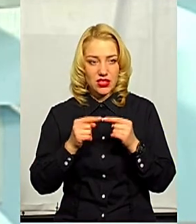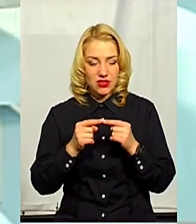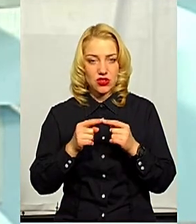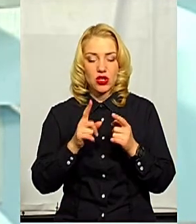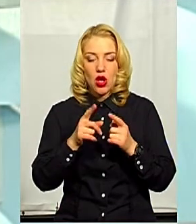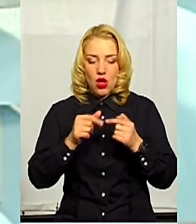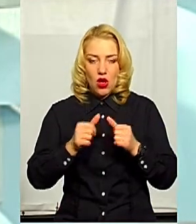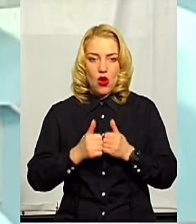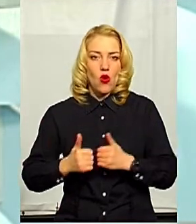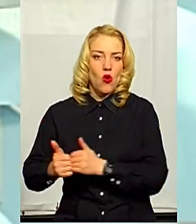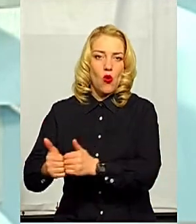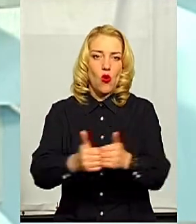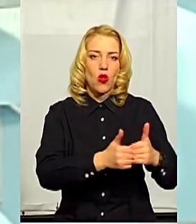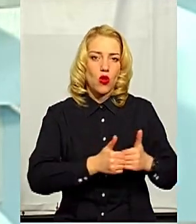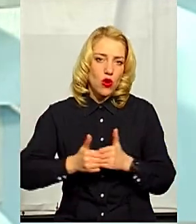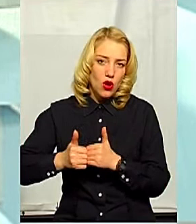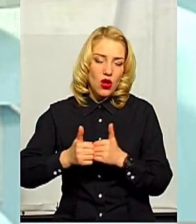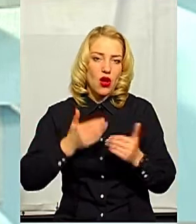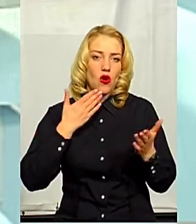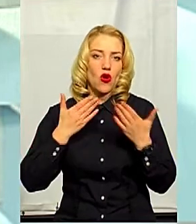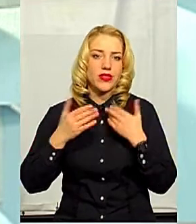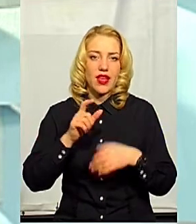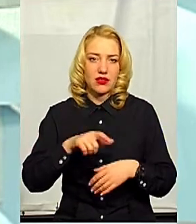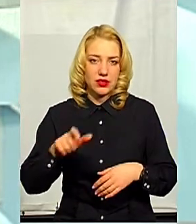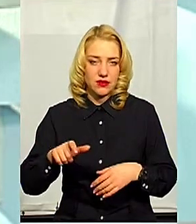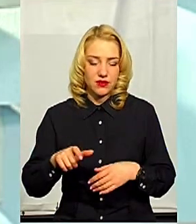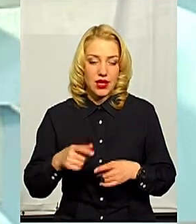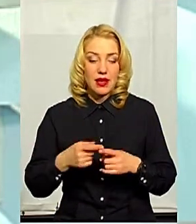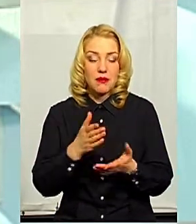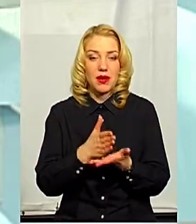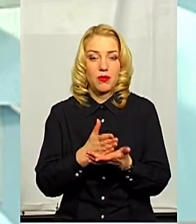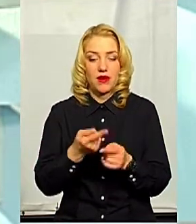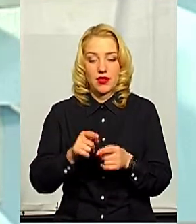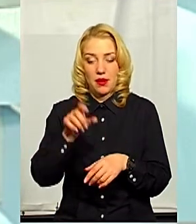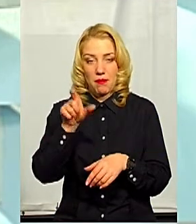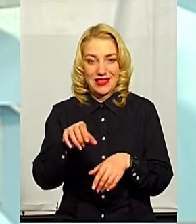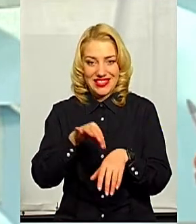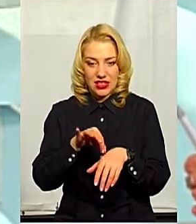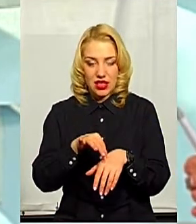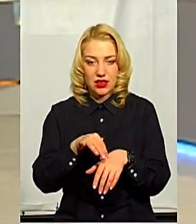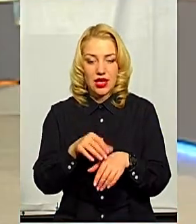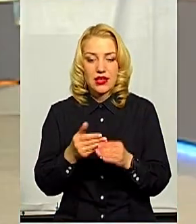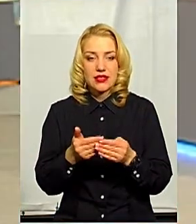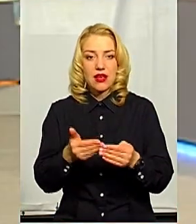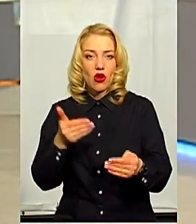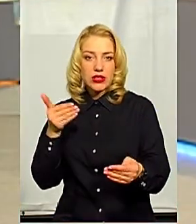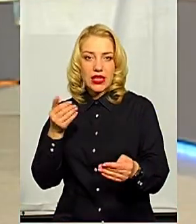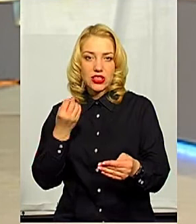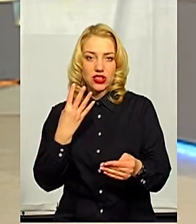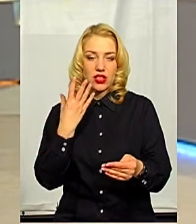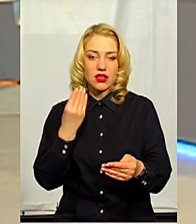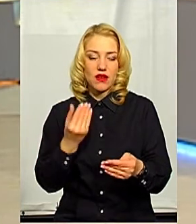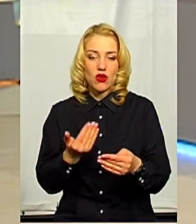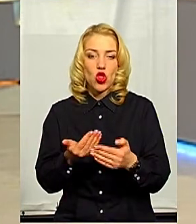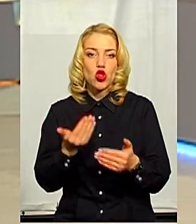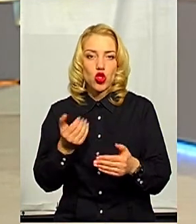кола контактних і перебування даного пацієнта за останні 14 днів до перших клінічних проявів.